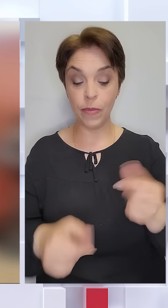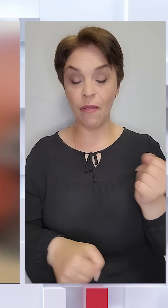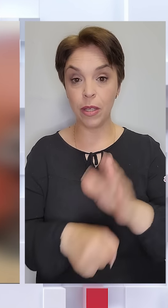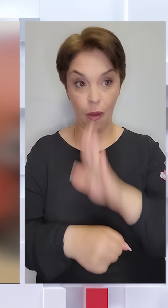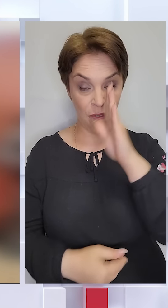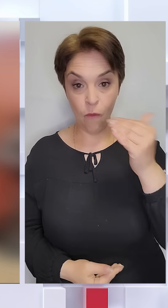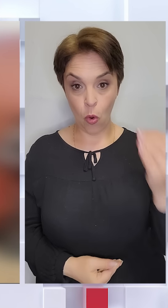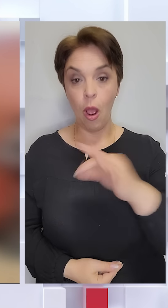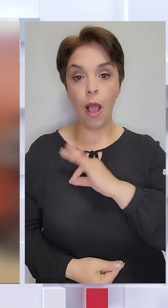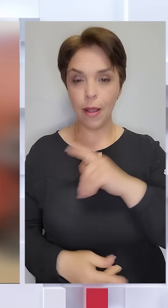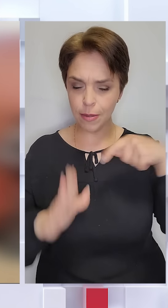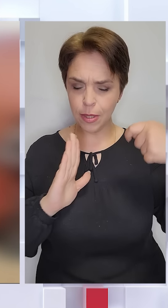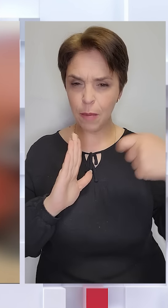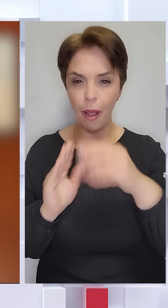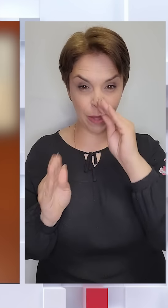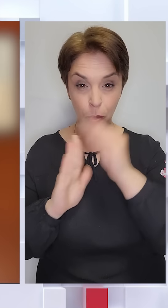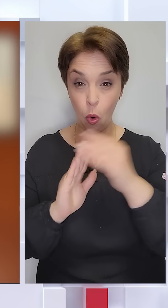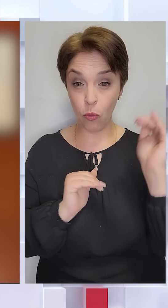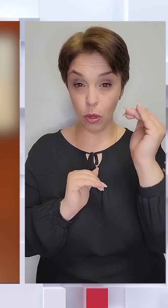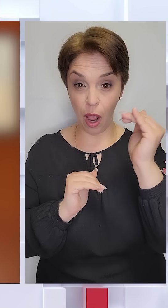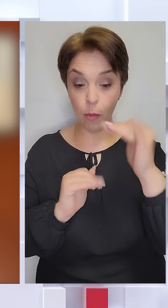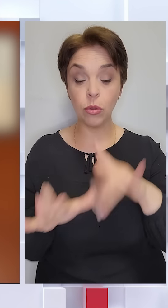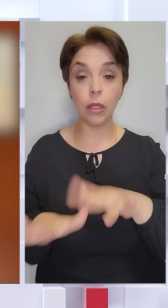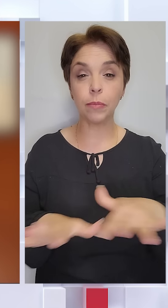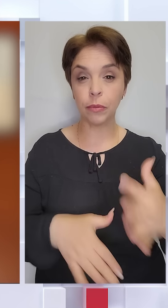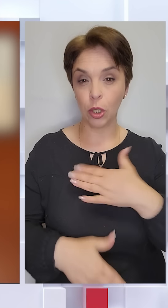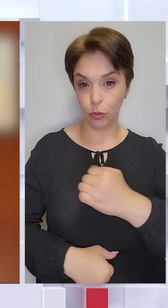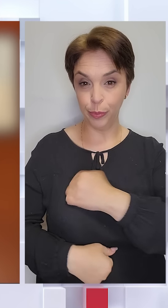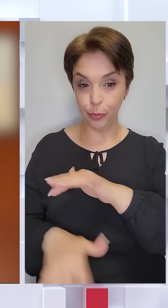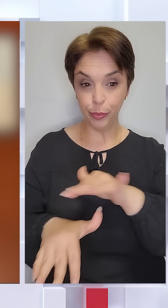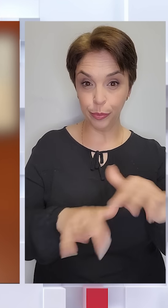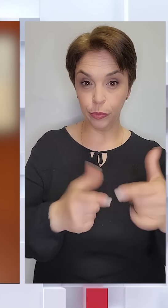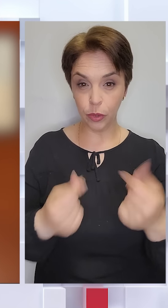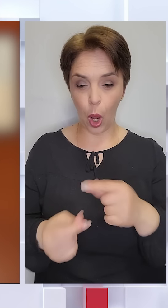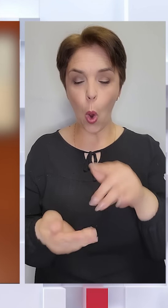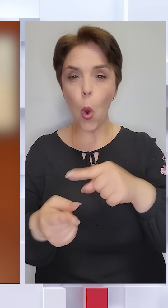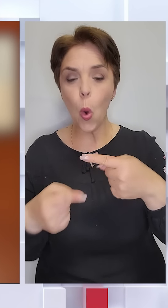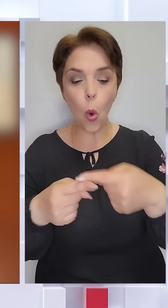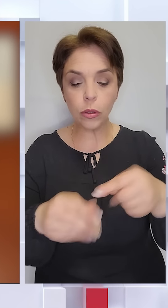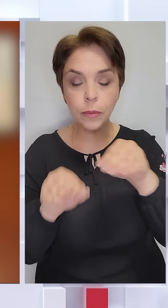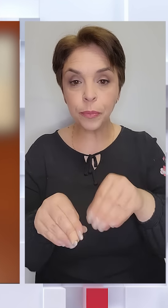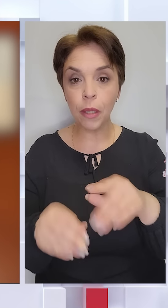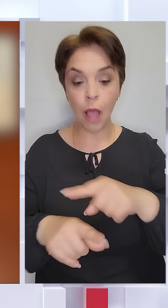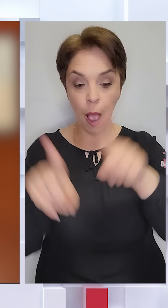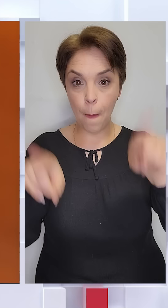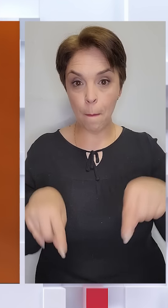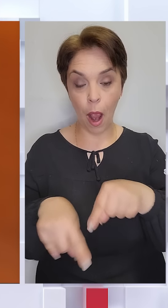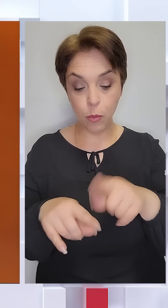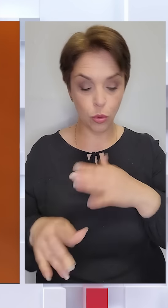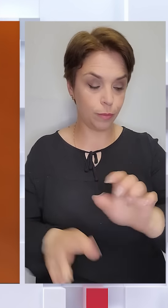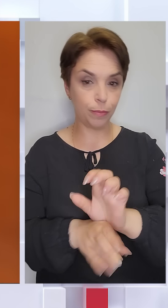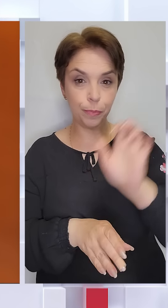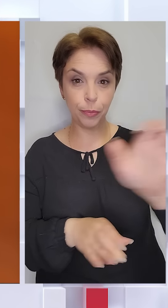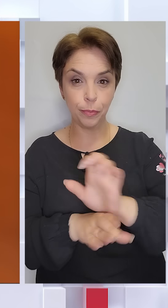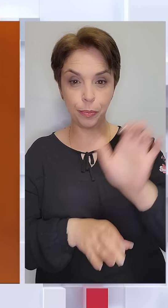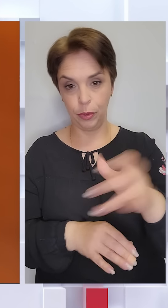ворога агент знімав на приховану камеру місця дислокації Сил оборони, координати наносив на мапу і вже збирався пересилати їх